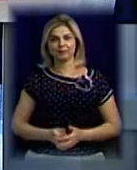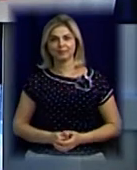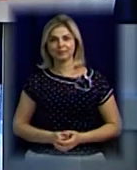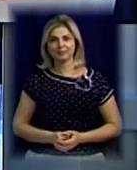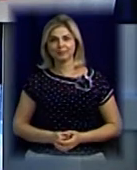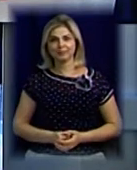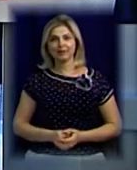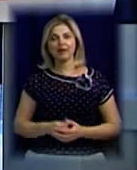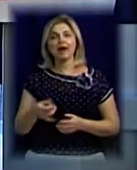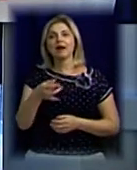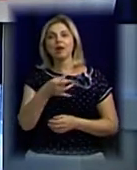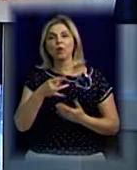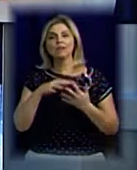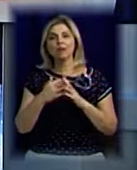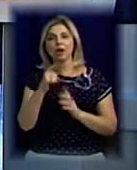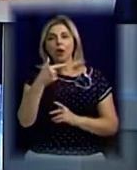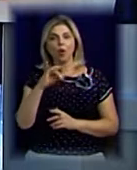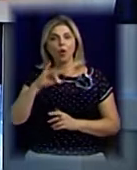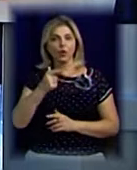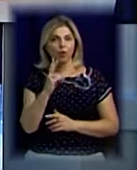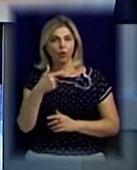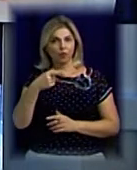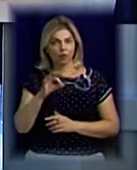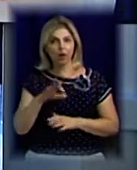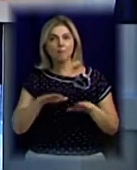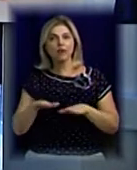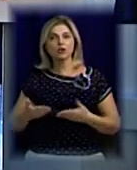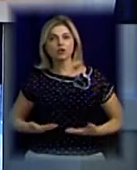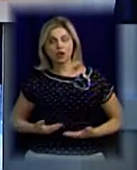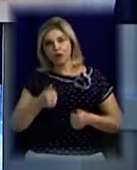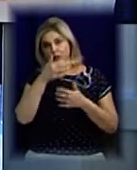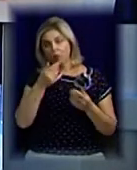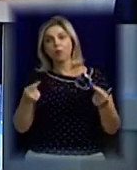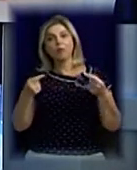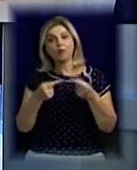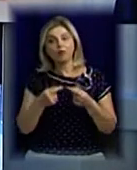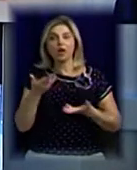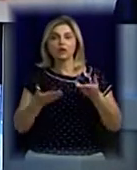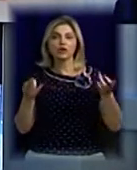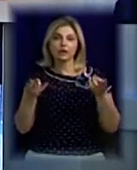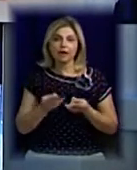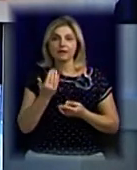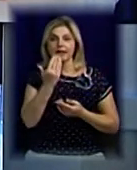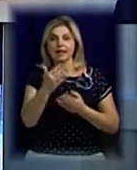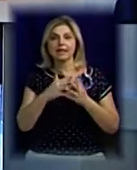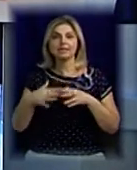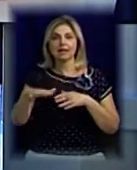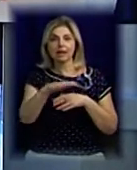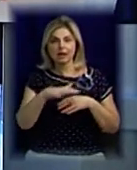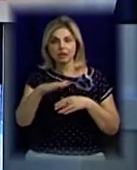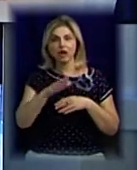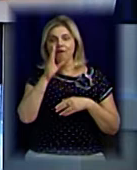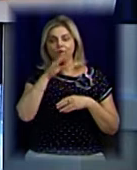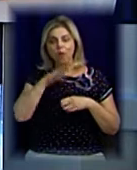У мікрорайоні селища Горького місцеві жителі не можуть визначитись, чи потрібна в їх населеному пункті дренажна система,